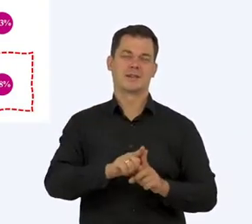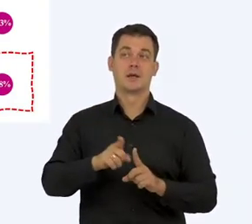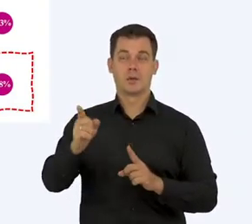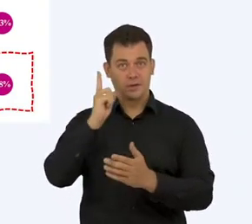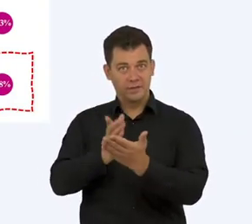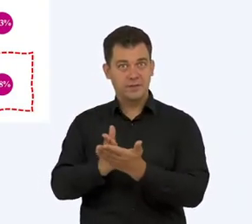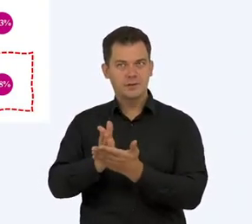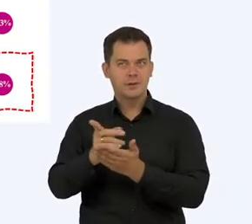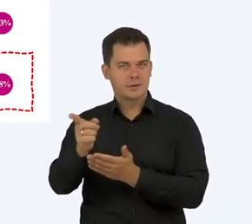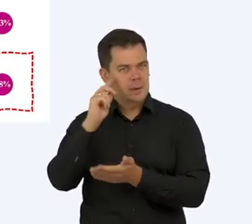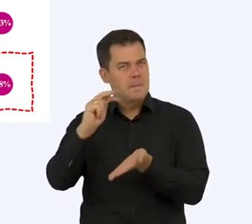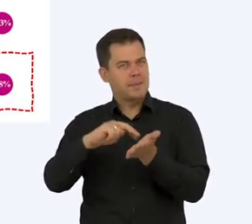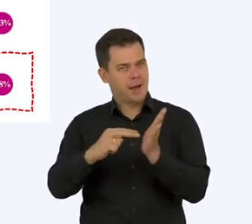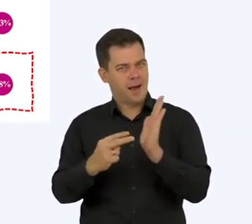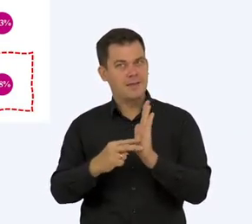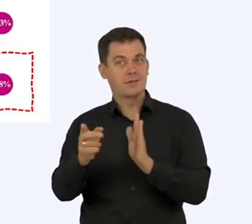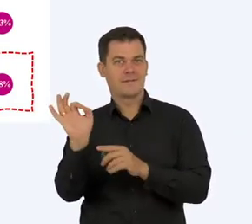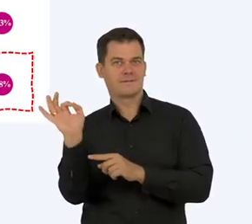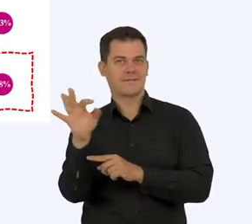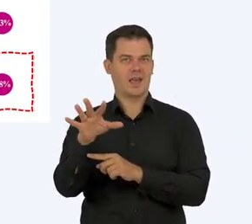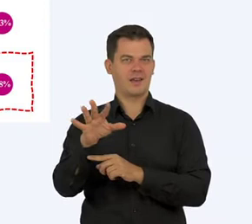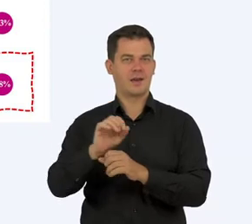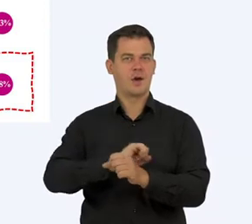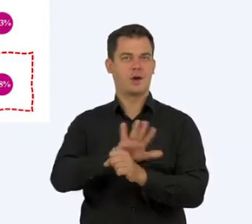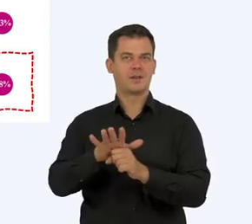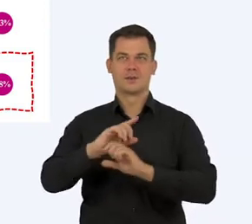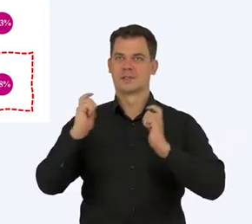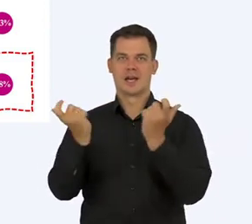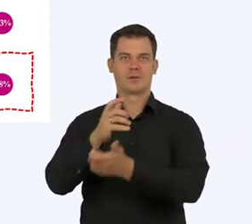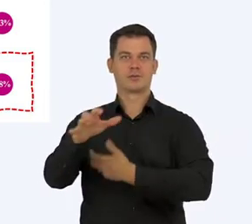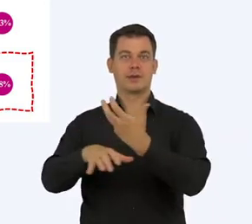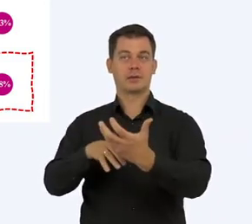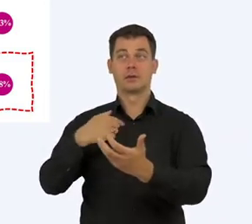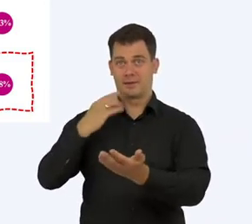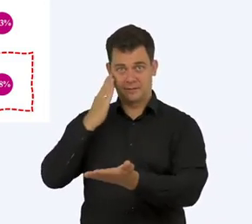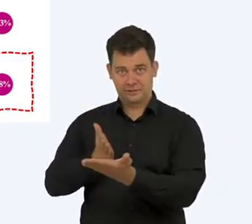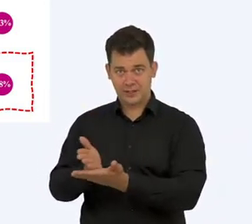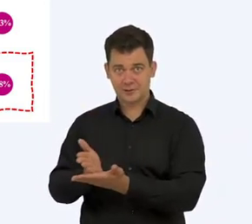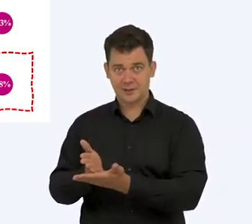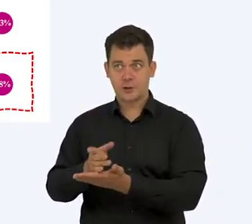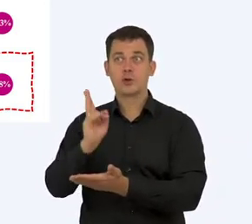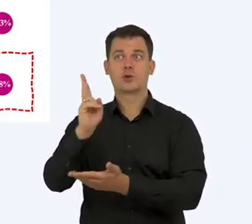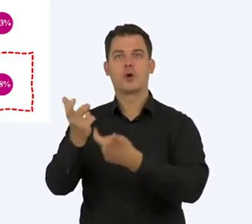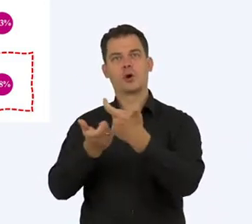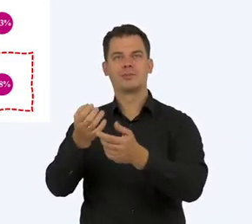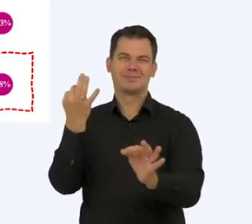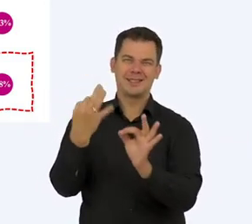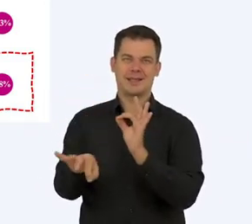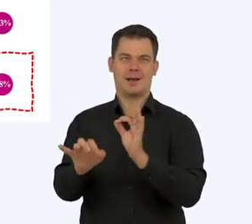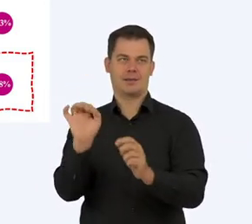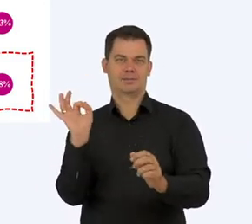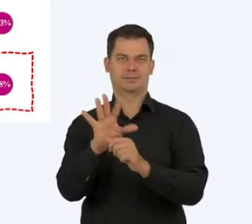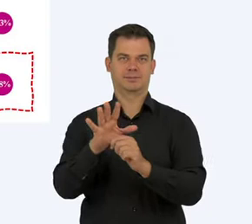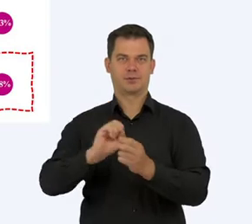są takie grupy, które wierzą w spisy. I teraz można powiedzieć, że jeżeli już wierzymy, że jest ta